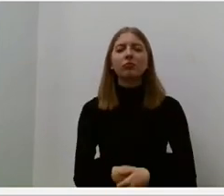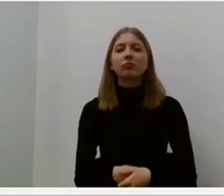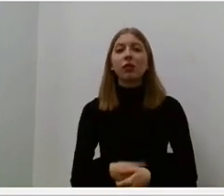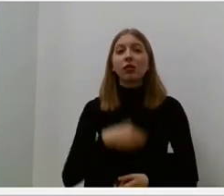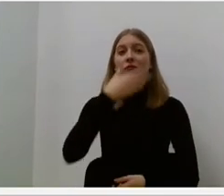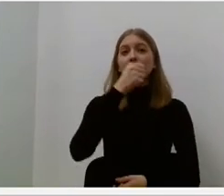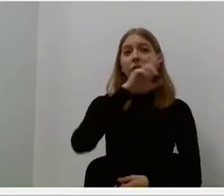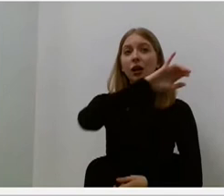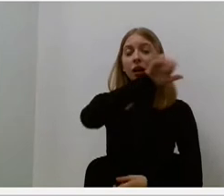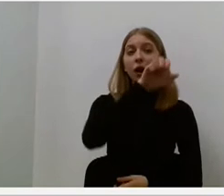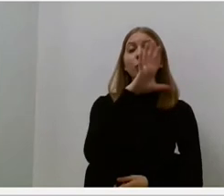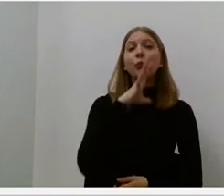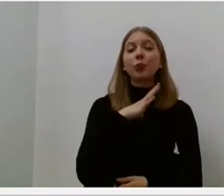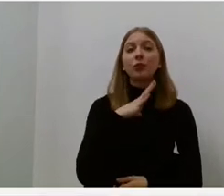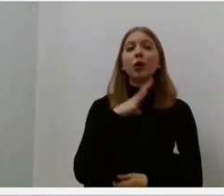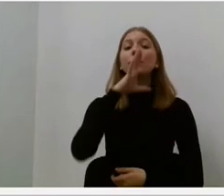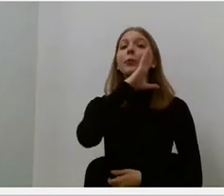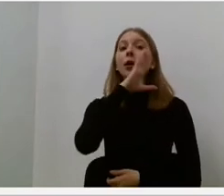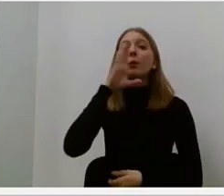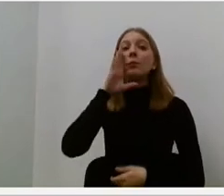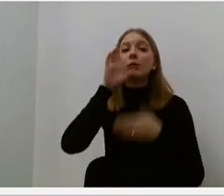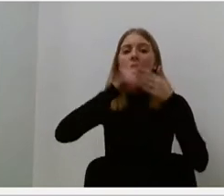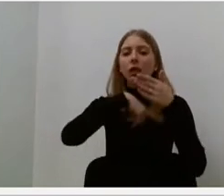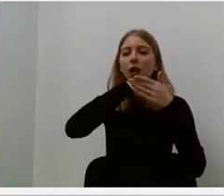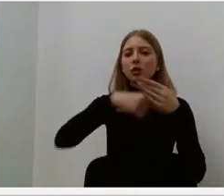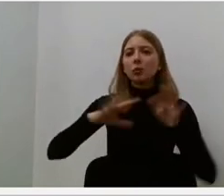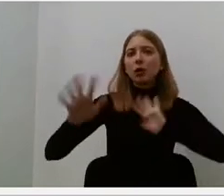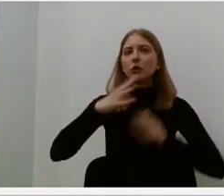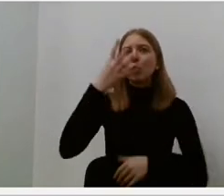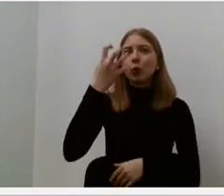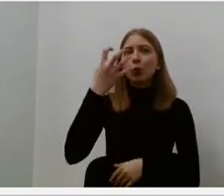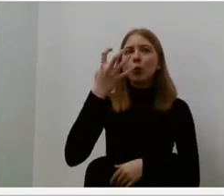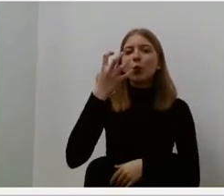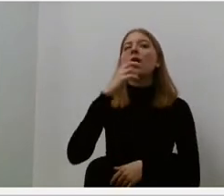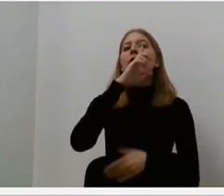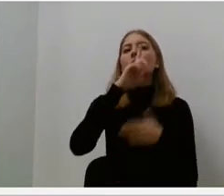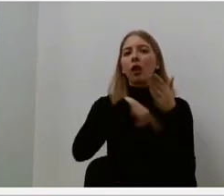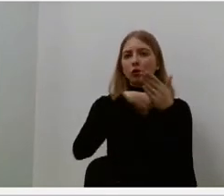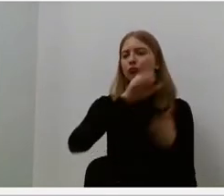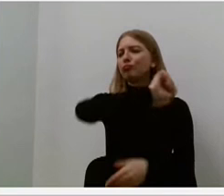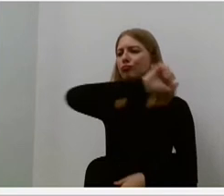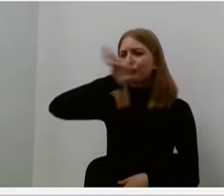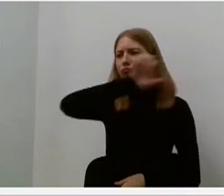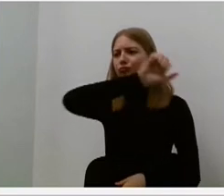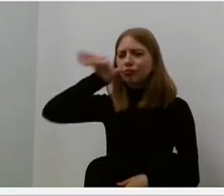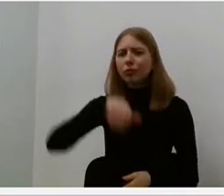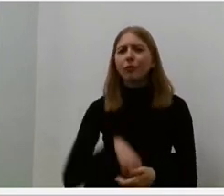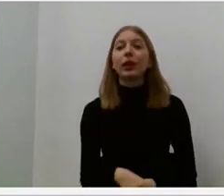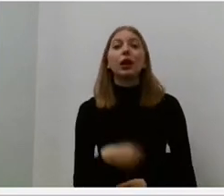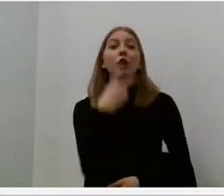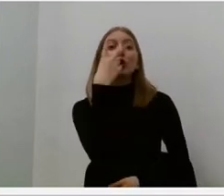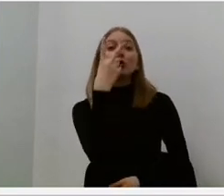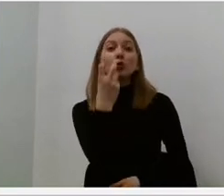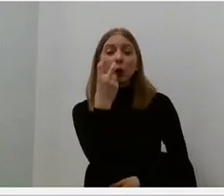parašiusi daugiau kaip keturi šimtus laiškų ir išsiuntusi dar apie du šimtus atvir laiškių.